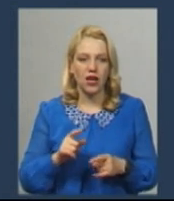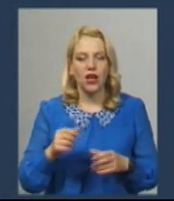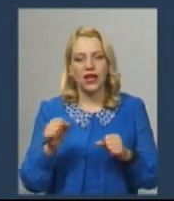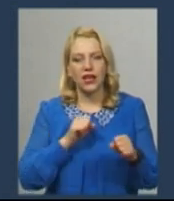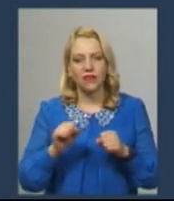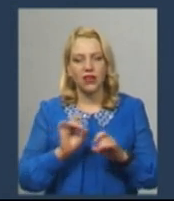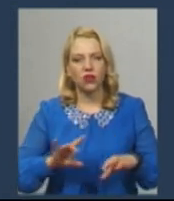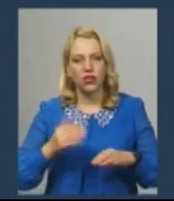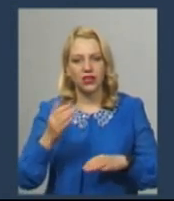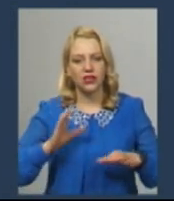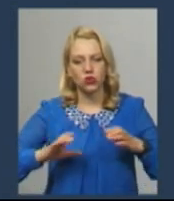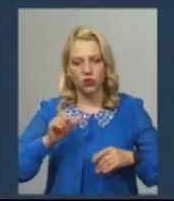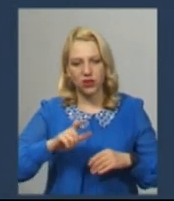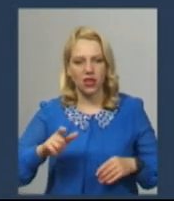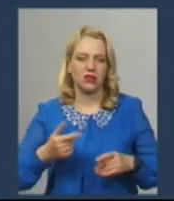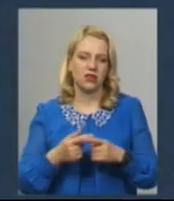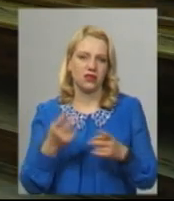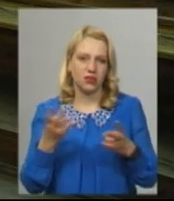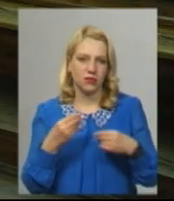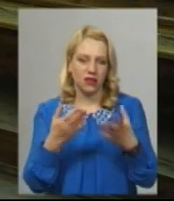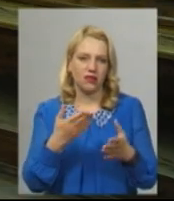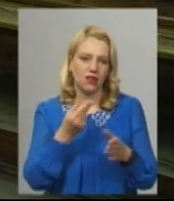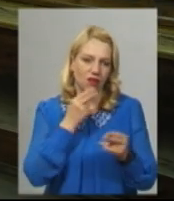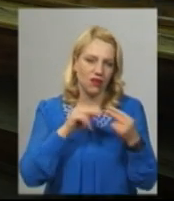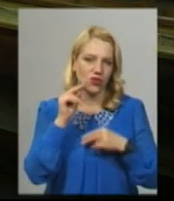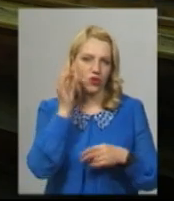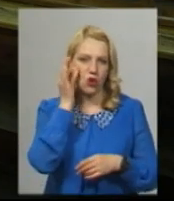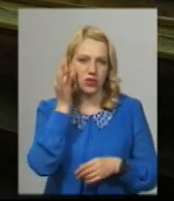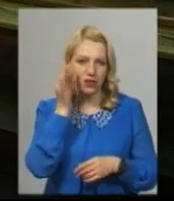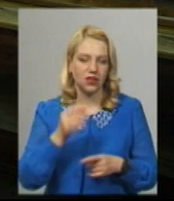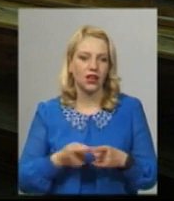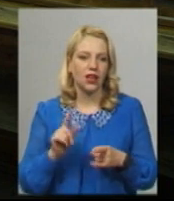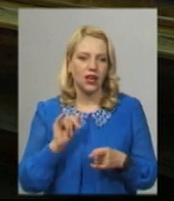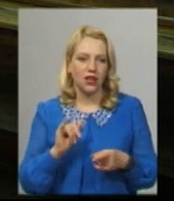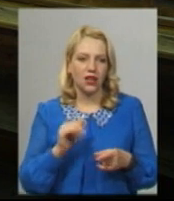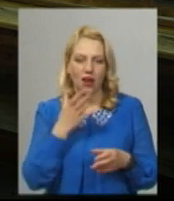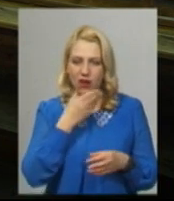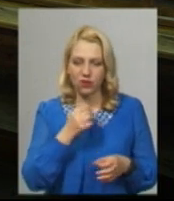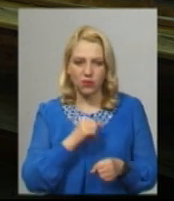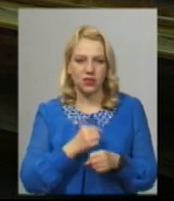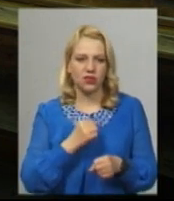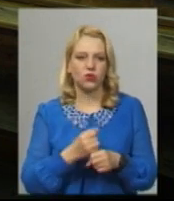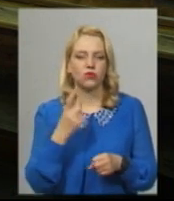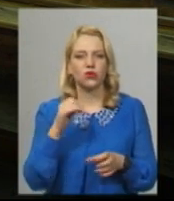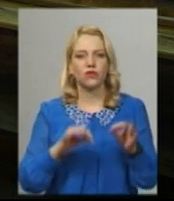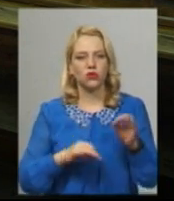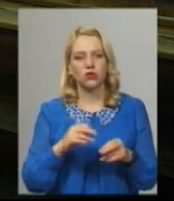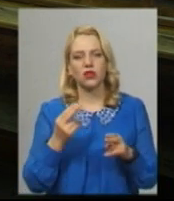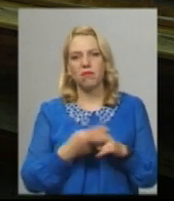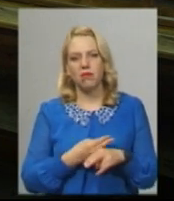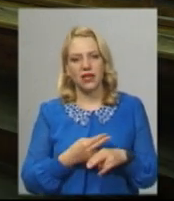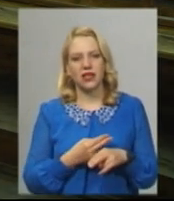колективу каже, її студенти варті найвищих оцінок Гарно працюємо, 100% ми працюємо без